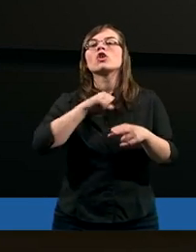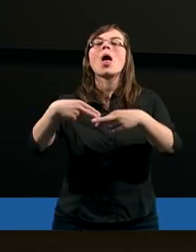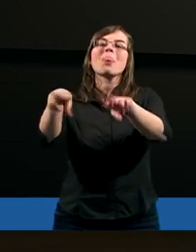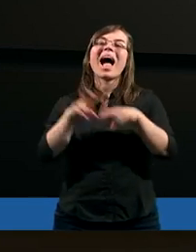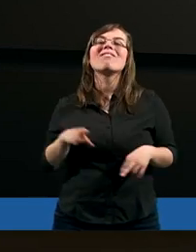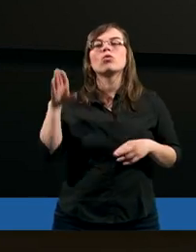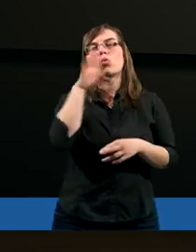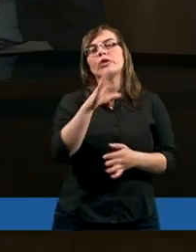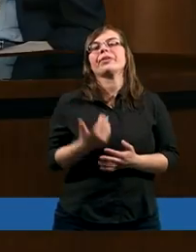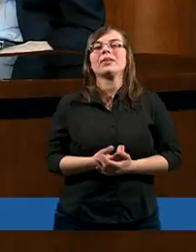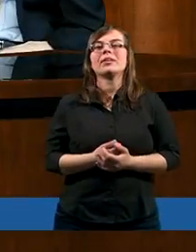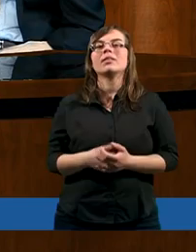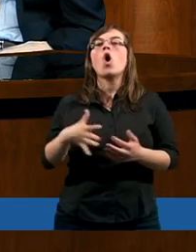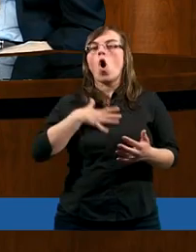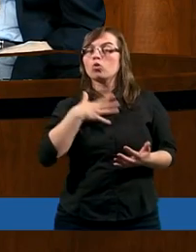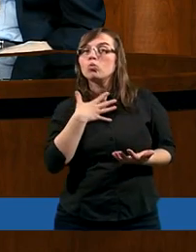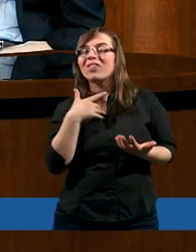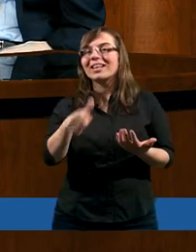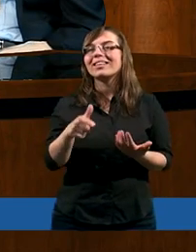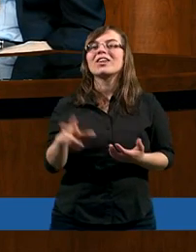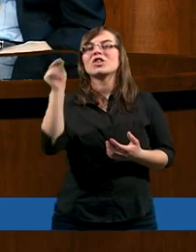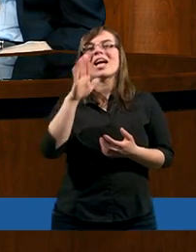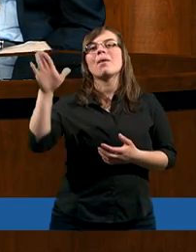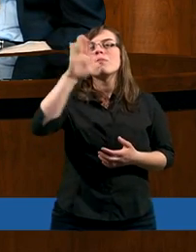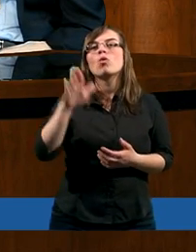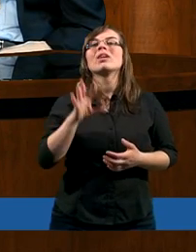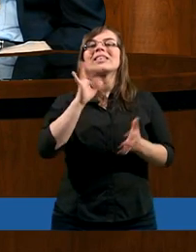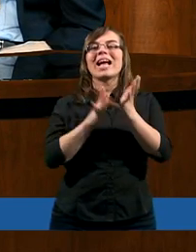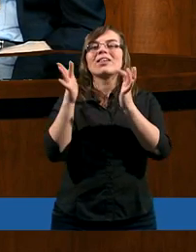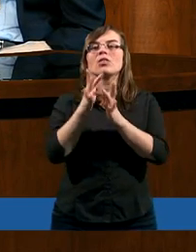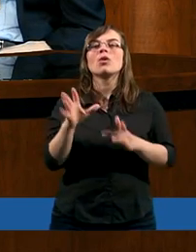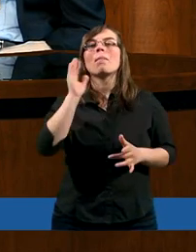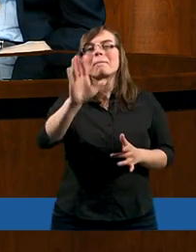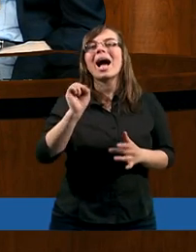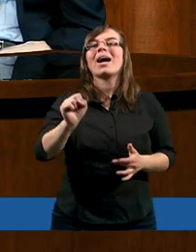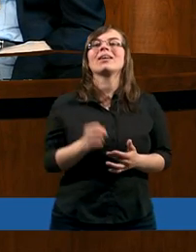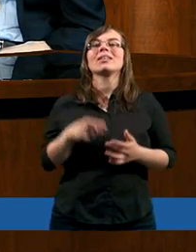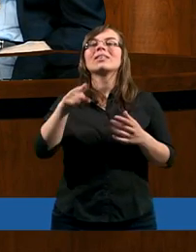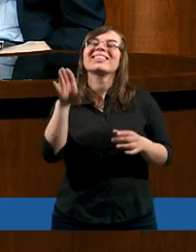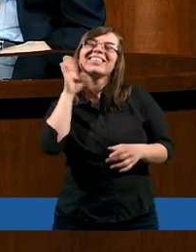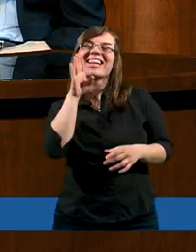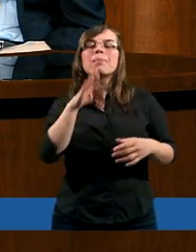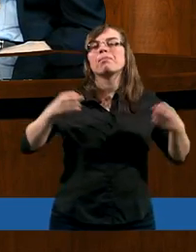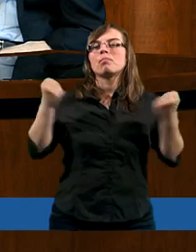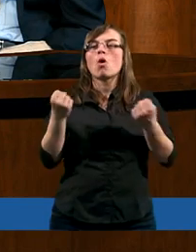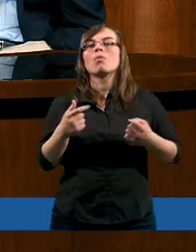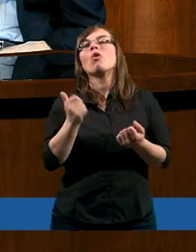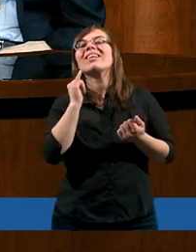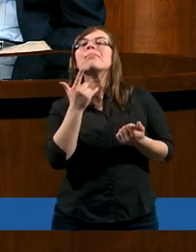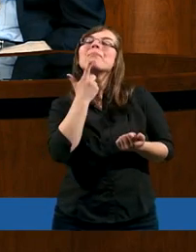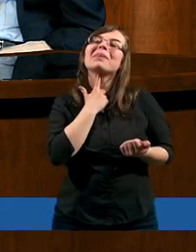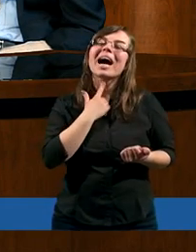kiedyś nawrócisz, odczuwacie, że Bóg, że Jezus Chrystus ma to samo